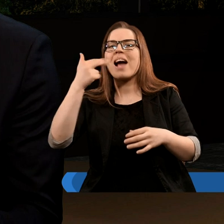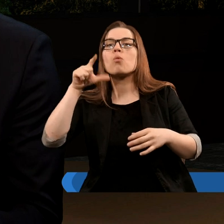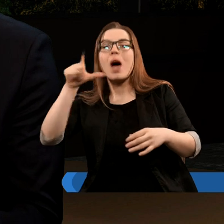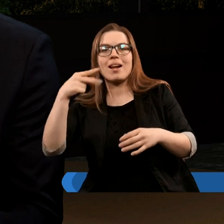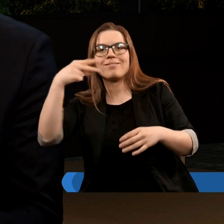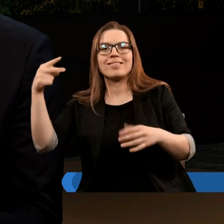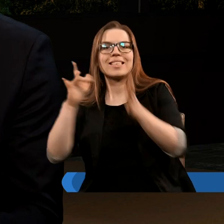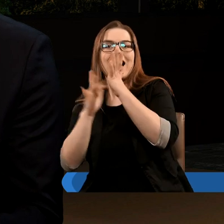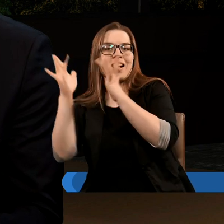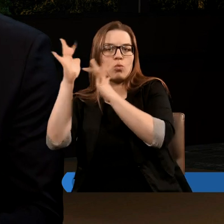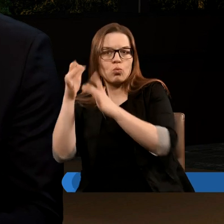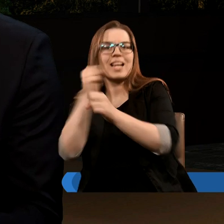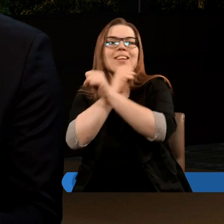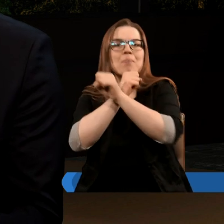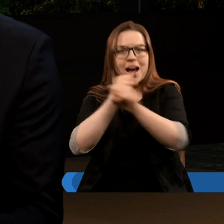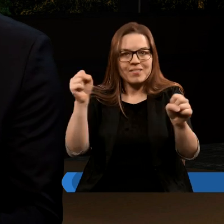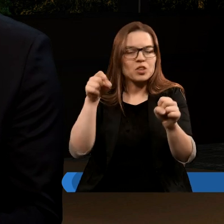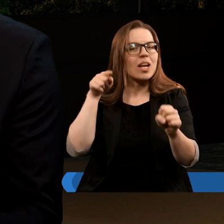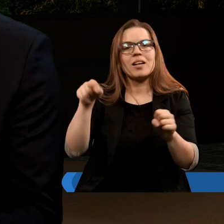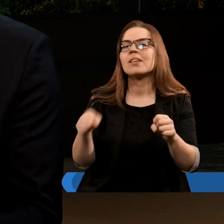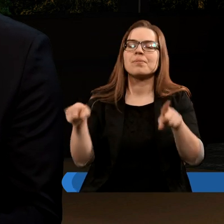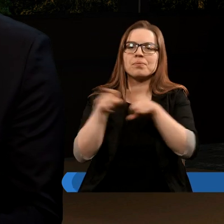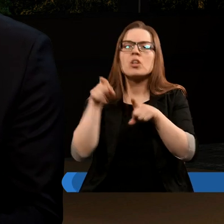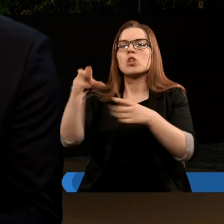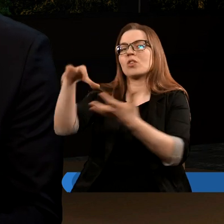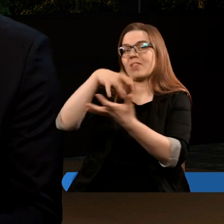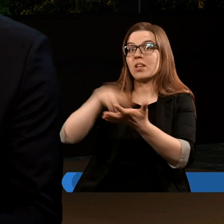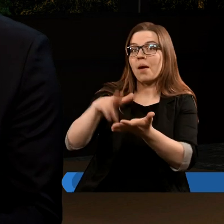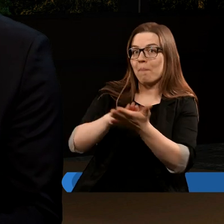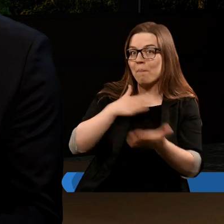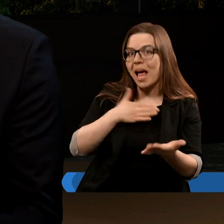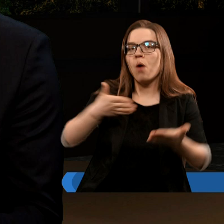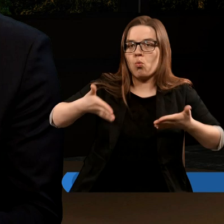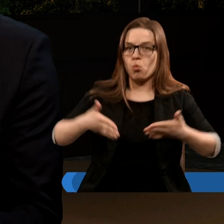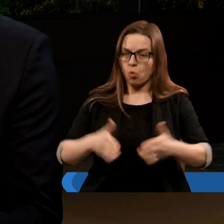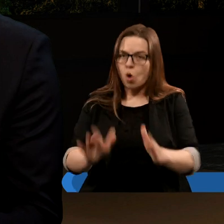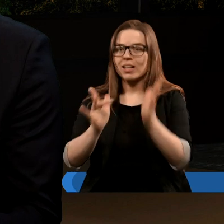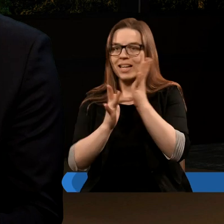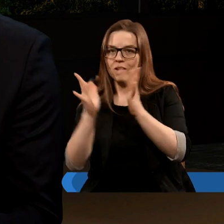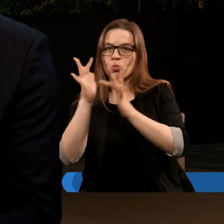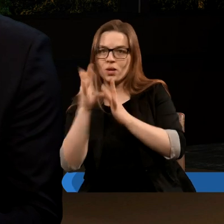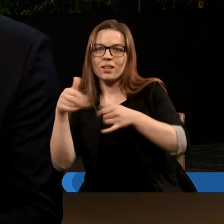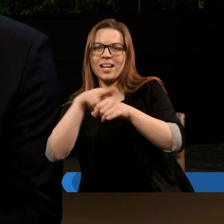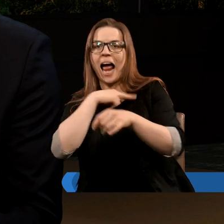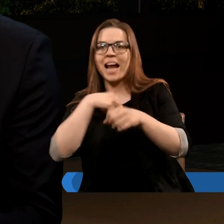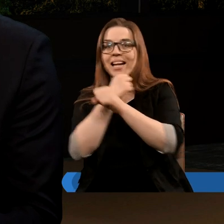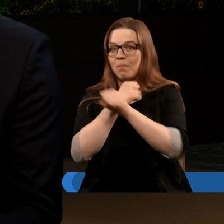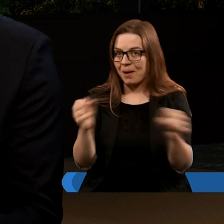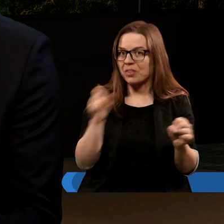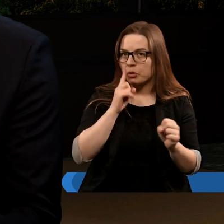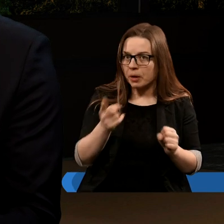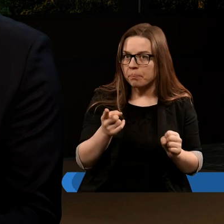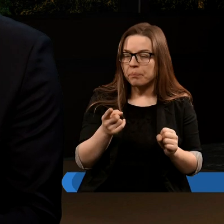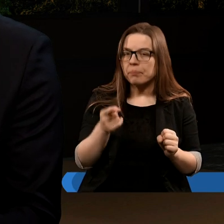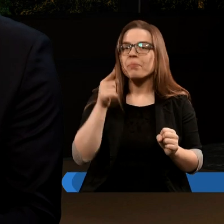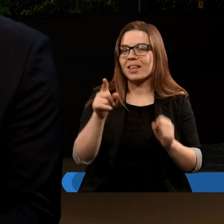Jezusa, Zbawiciela, świata, który właśnie miał się narodzić. Natomiast przeczytam jeszcze tutaj z